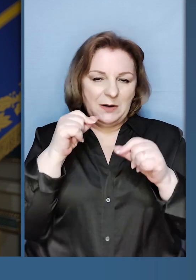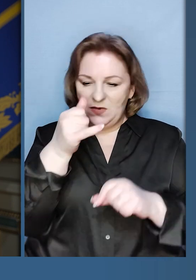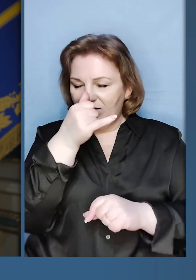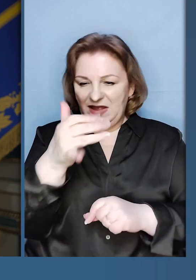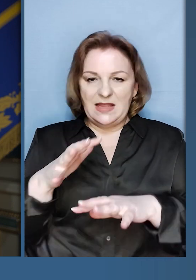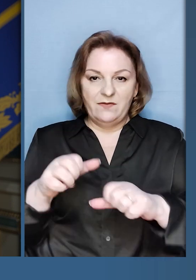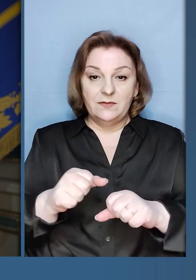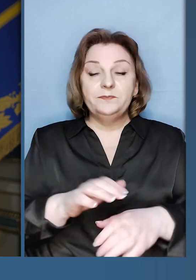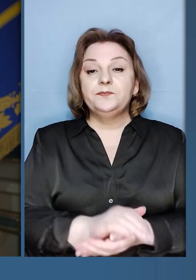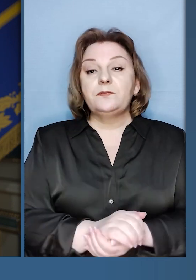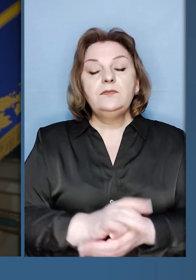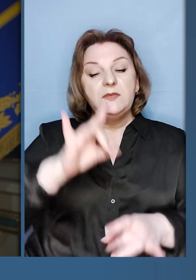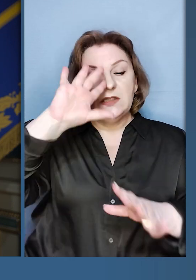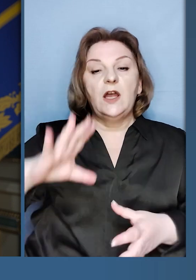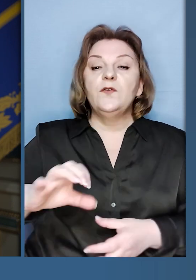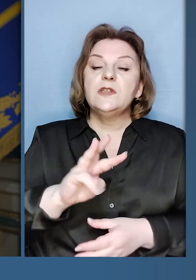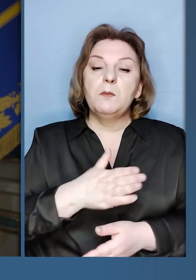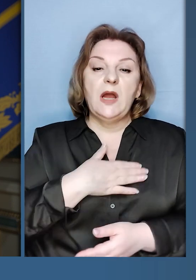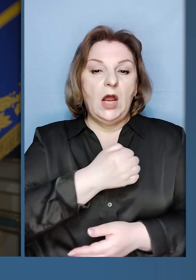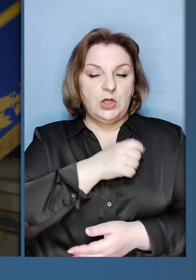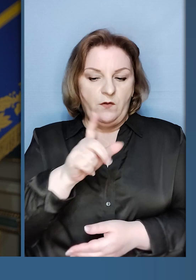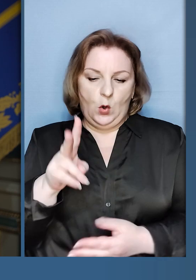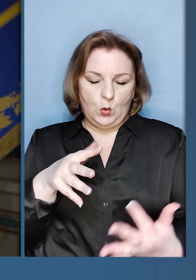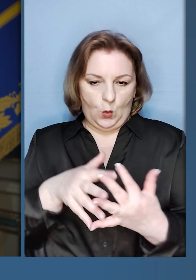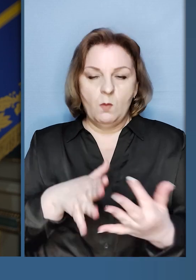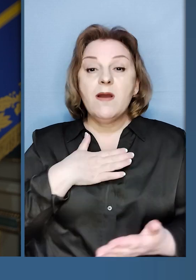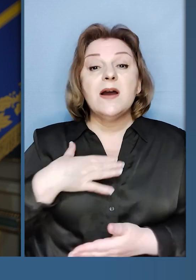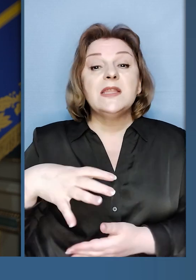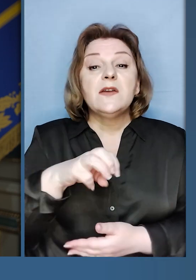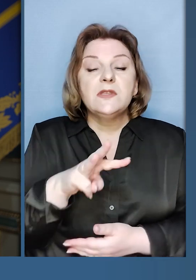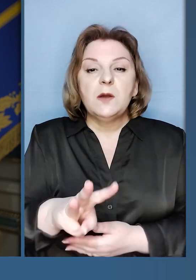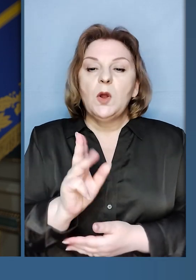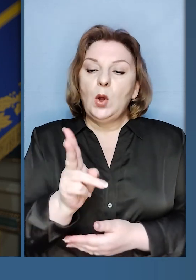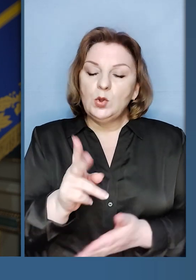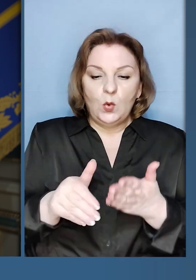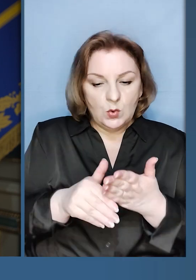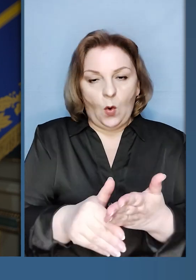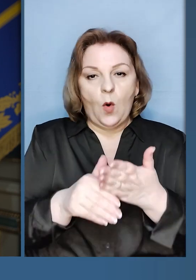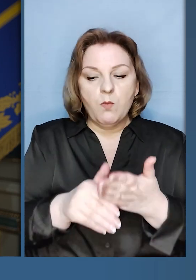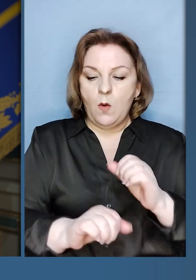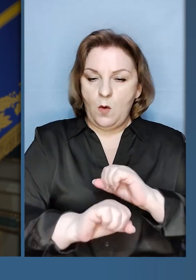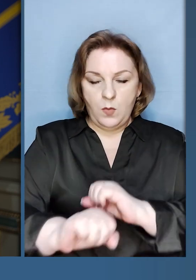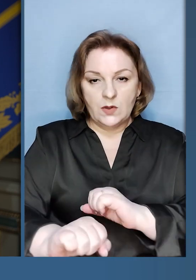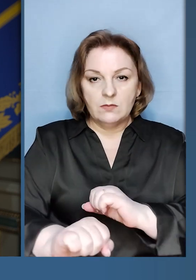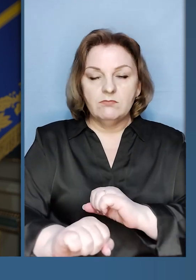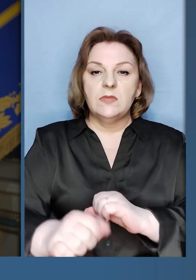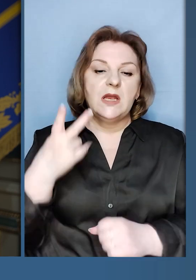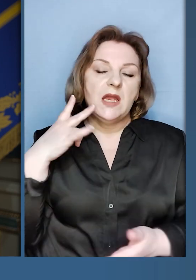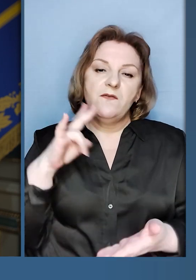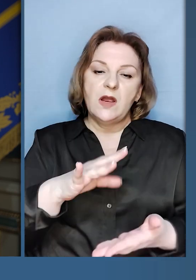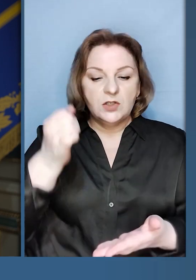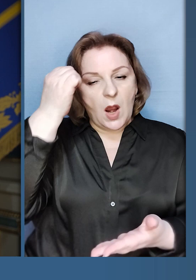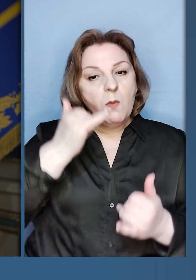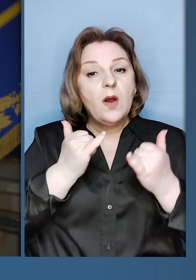взяти. Слава усім нашим воїнам, хто в бою. Дякую усім, хто допомагає